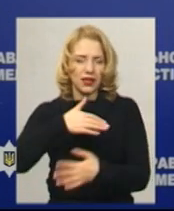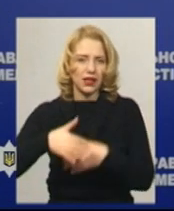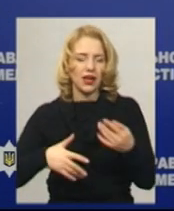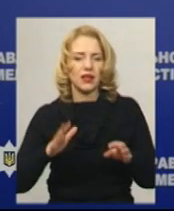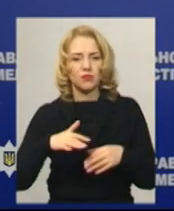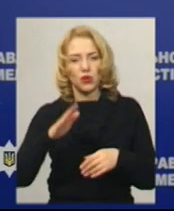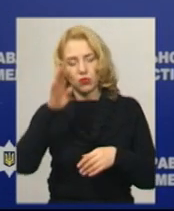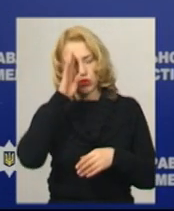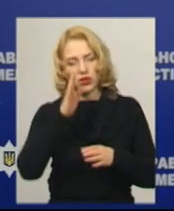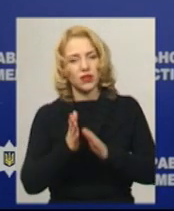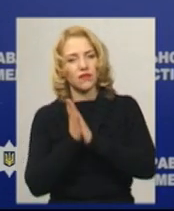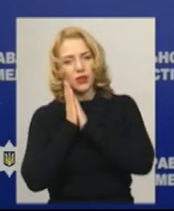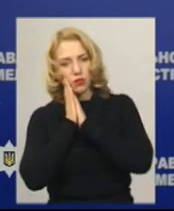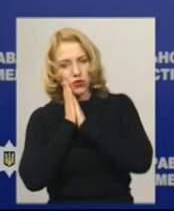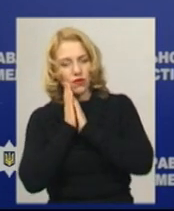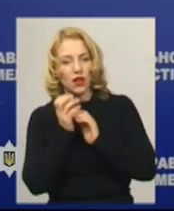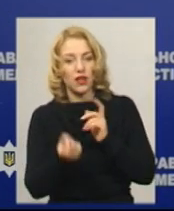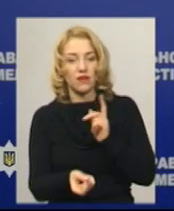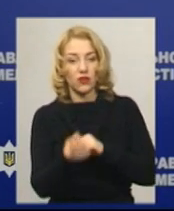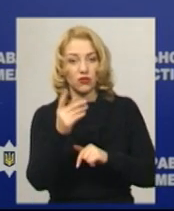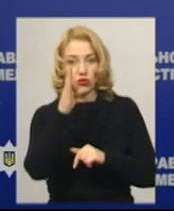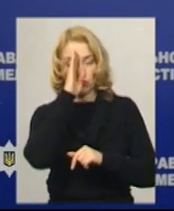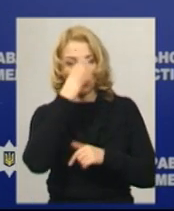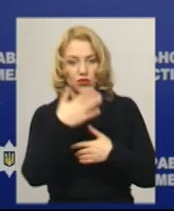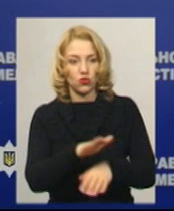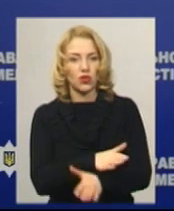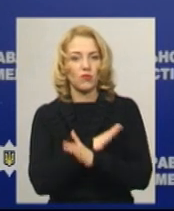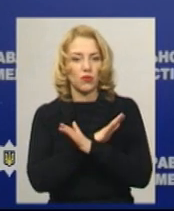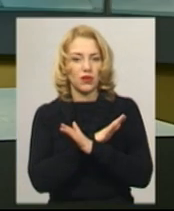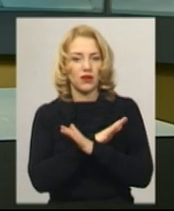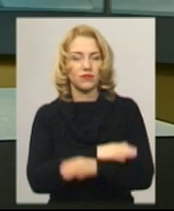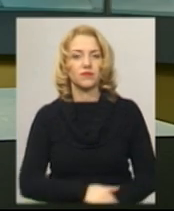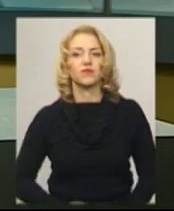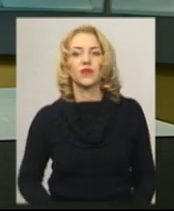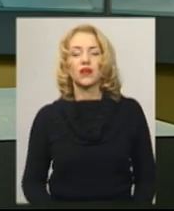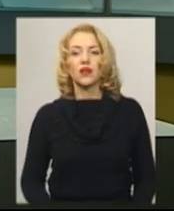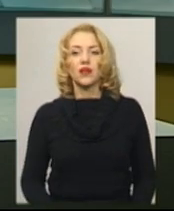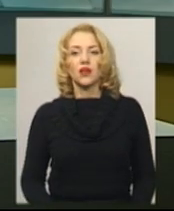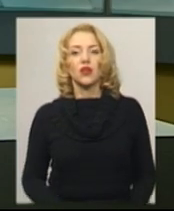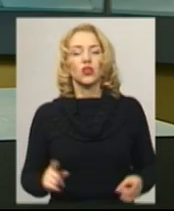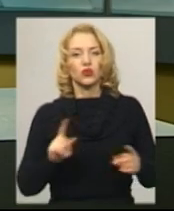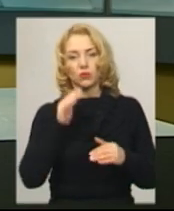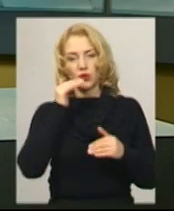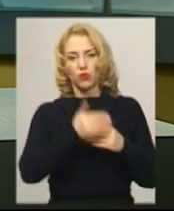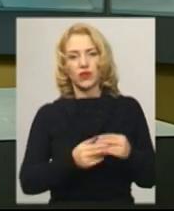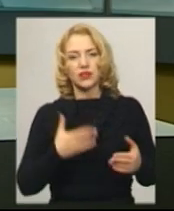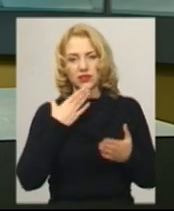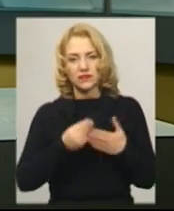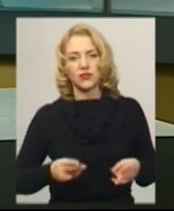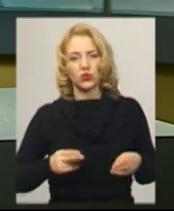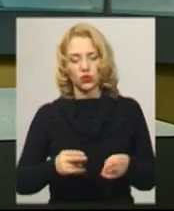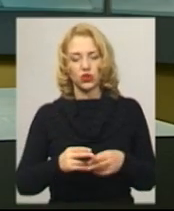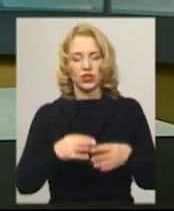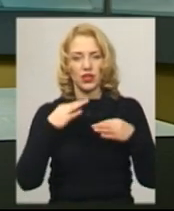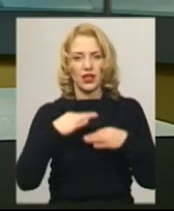відпочивати і лише на ранок виявили, що односельчанин вже помер. Щоб приховати злочин, тіла